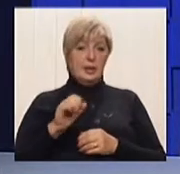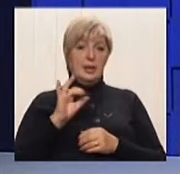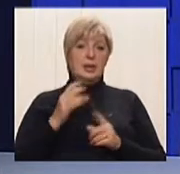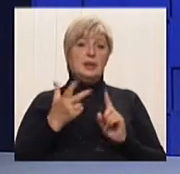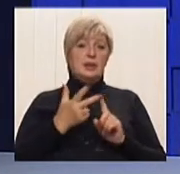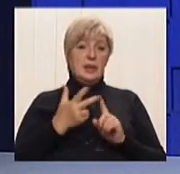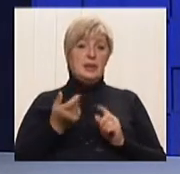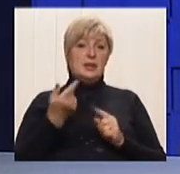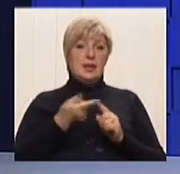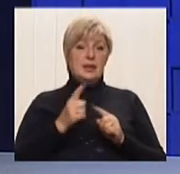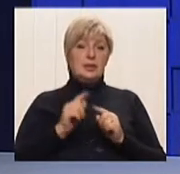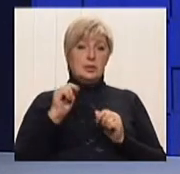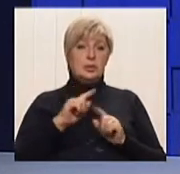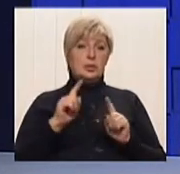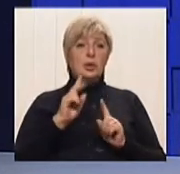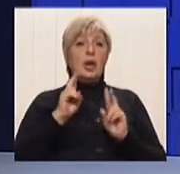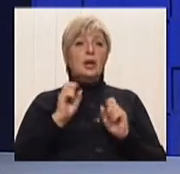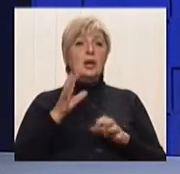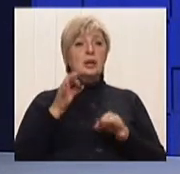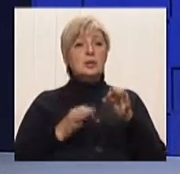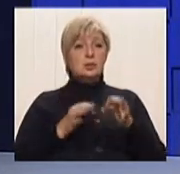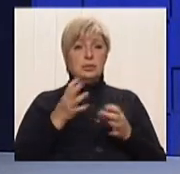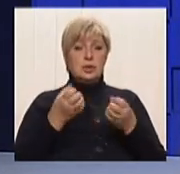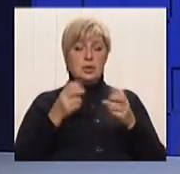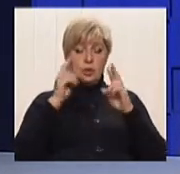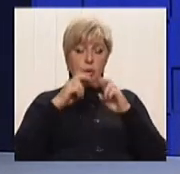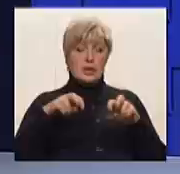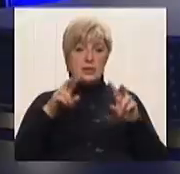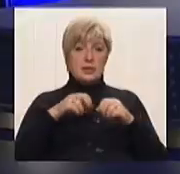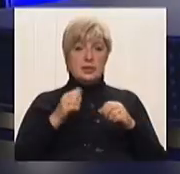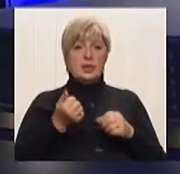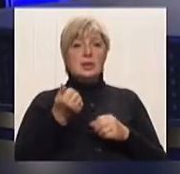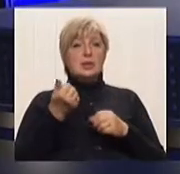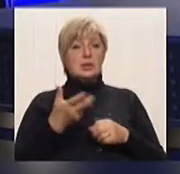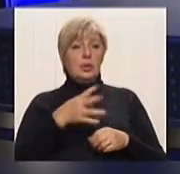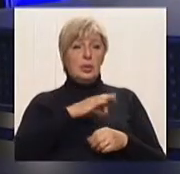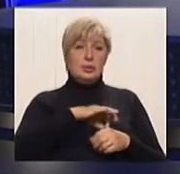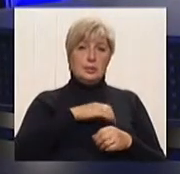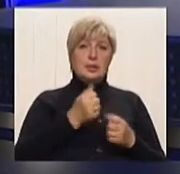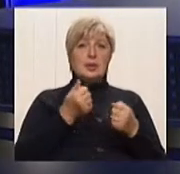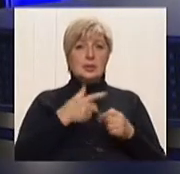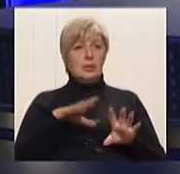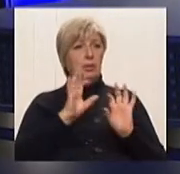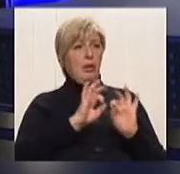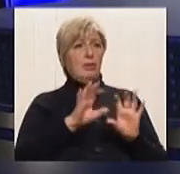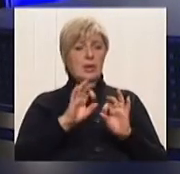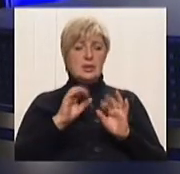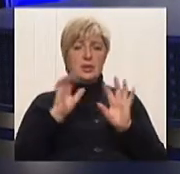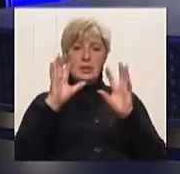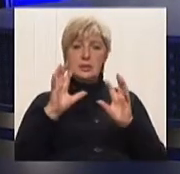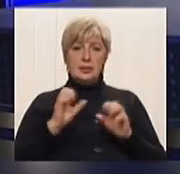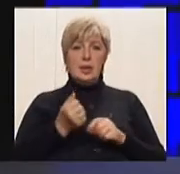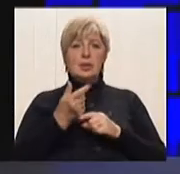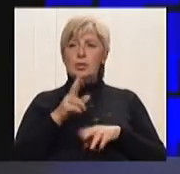це то, що, як суди ще розсматрують. Почім? Тому що, знаєте, як кажуть, скільки юристів, стільки і трактовок закону. Знаєте, скільки врачів, стільки і